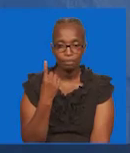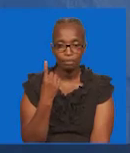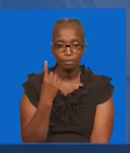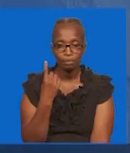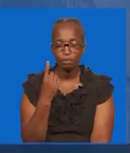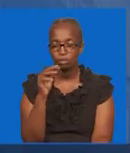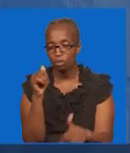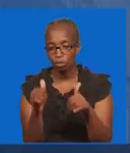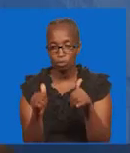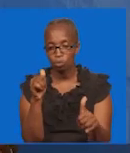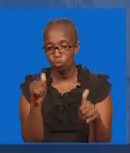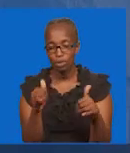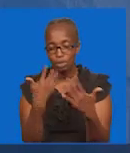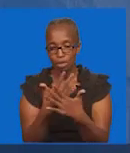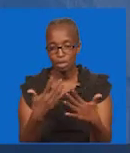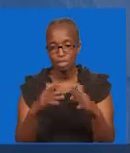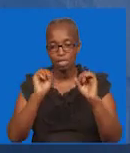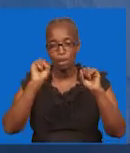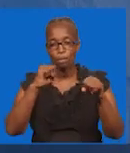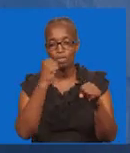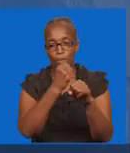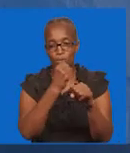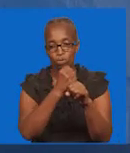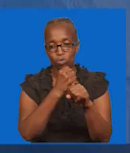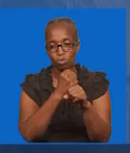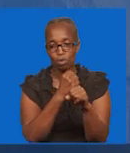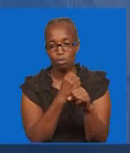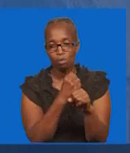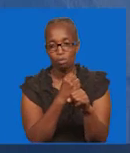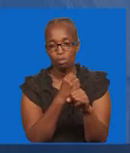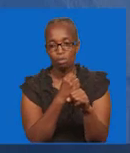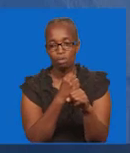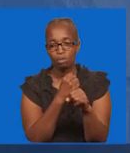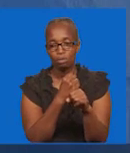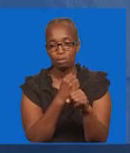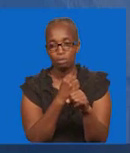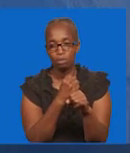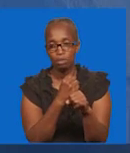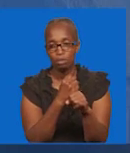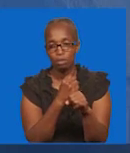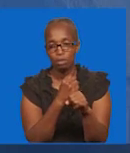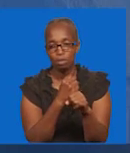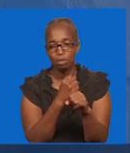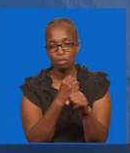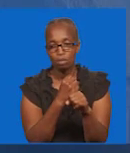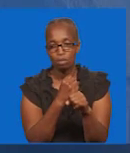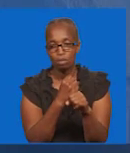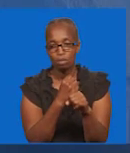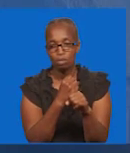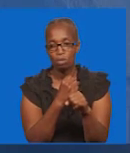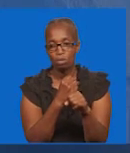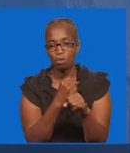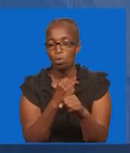yeye muangalizi Ni mambo yepi ambayo Anasahili kuzingatia Kwa hivo leo Katika lengoletu